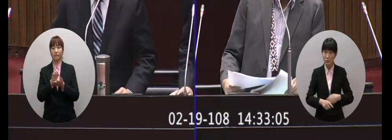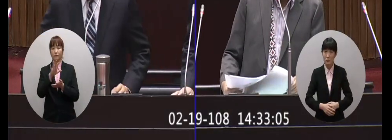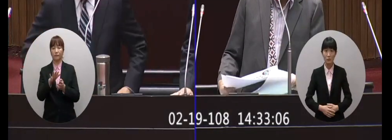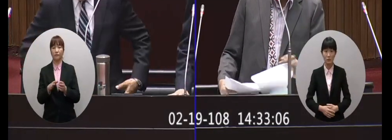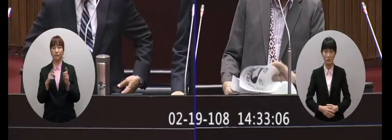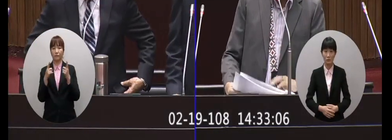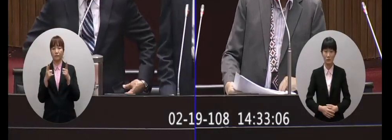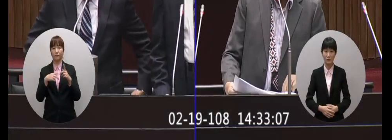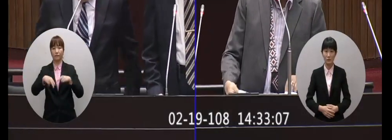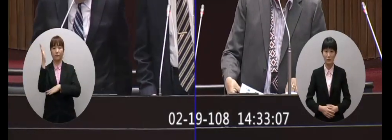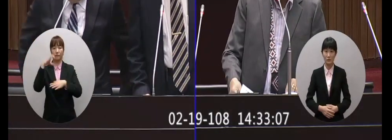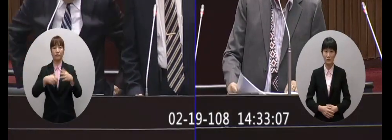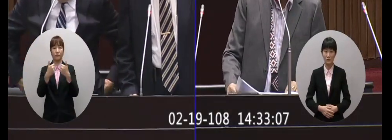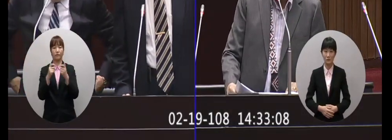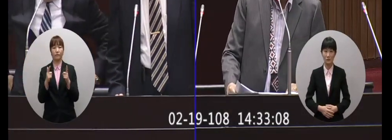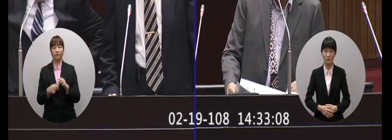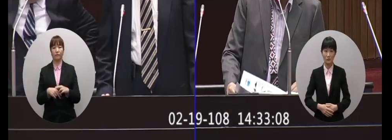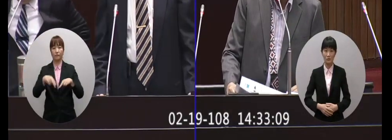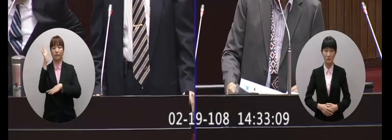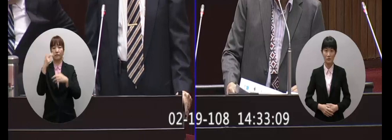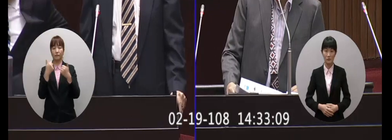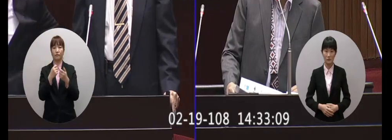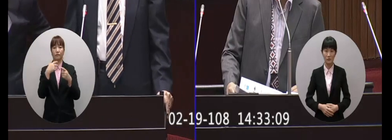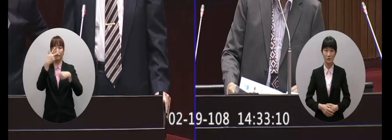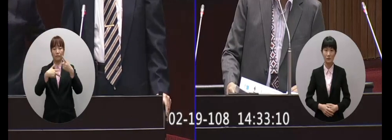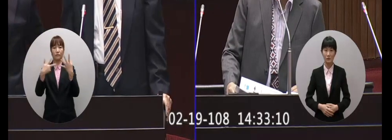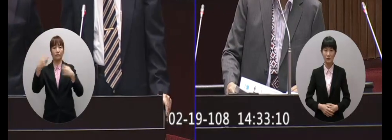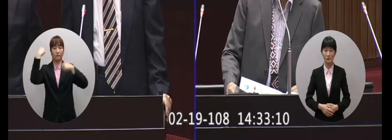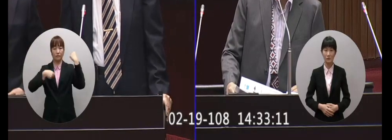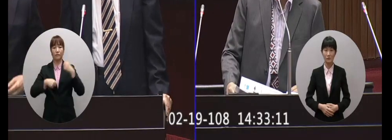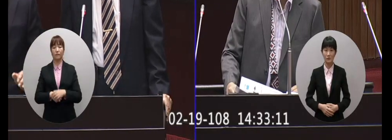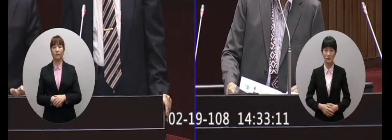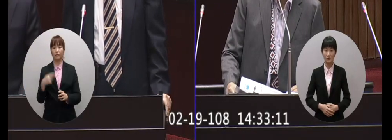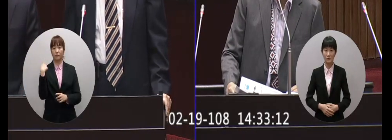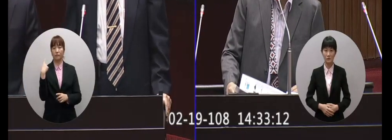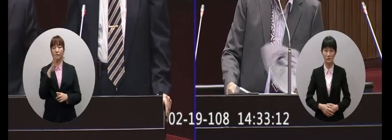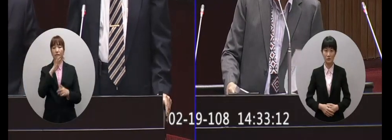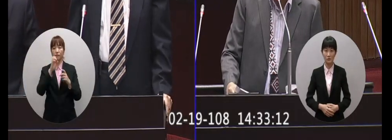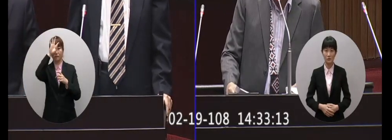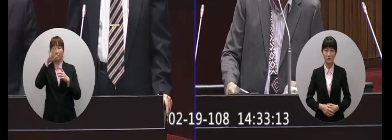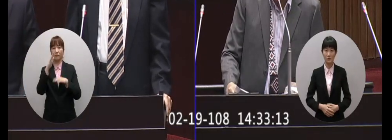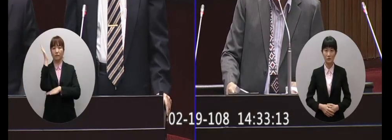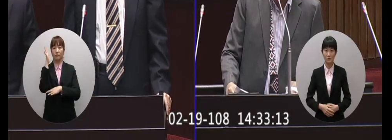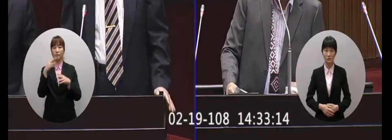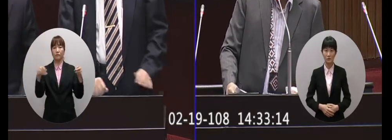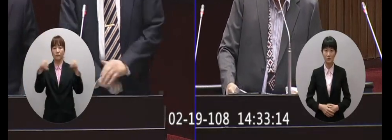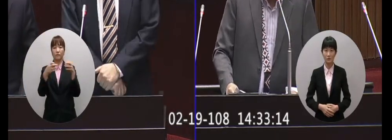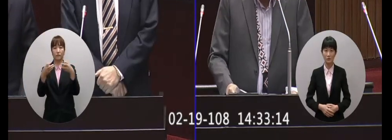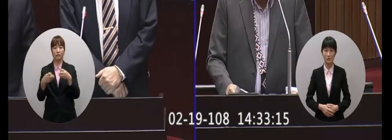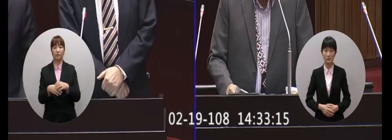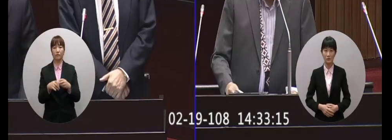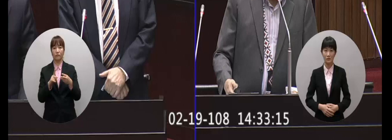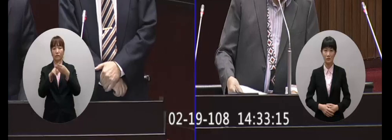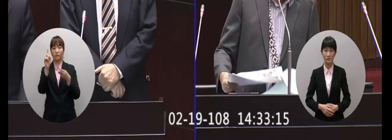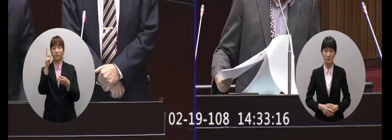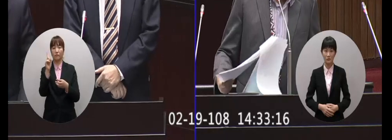報告不是行政宴宴會行政宴宴會是每個禮拜四的早上昨天是黨政的一個協調那